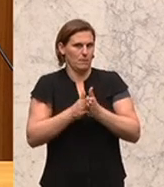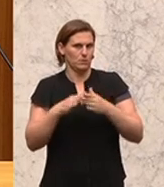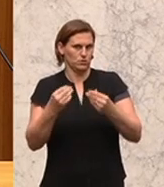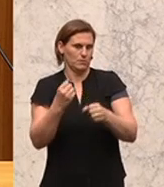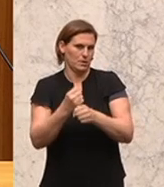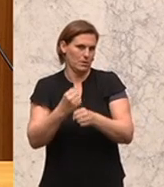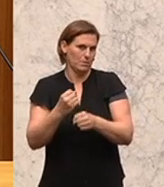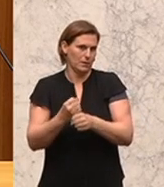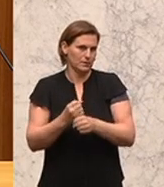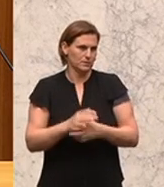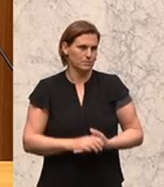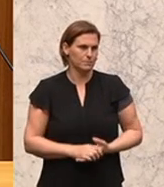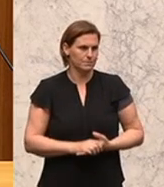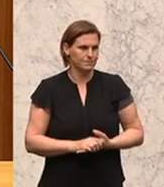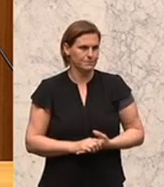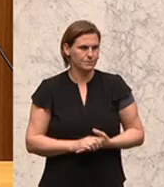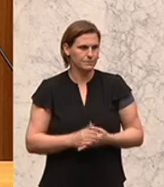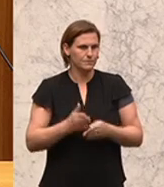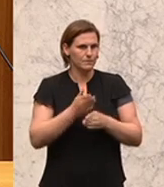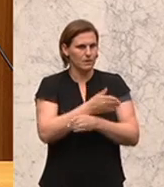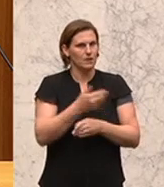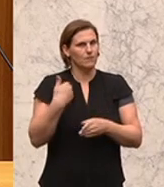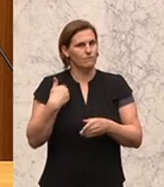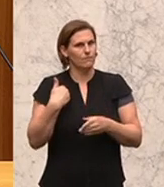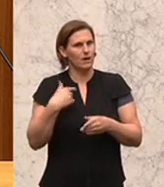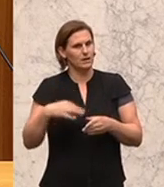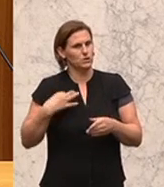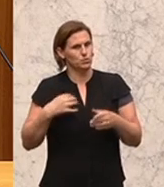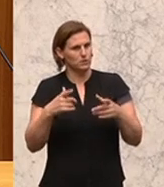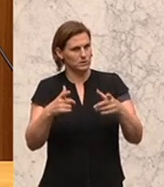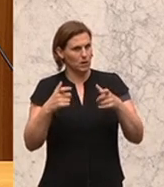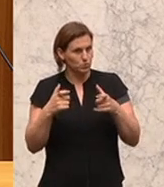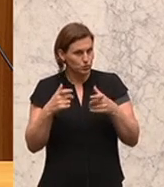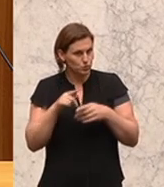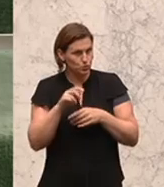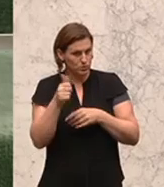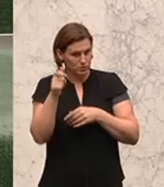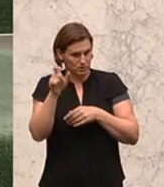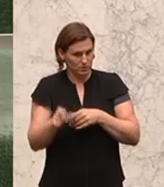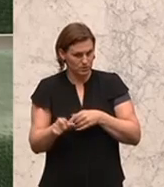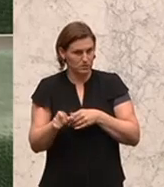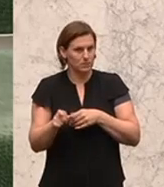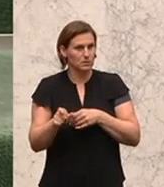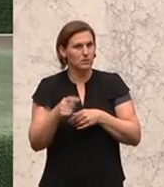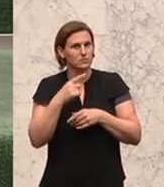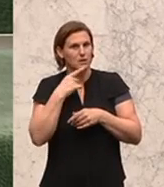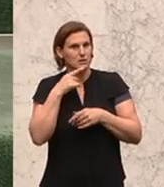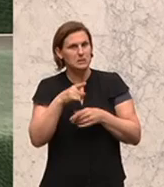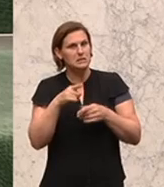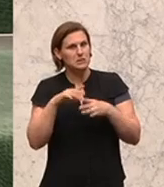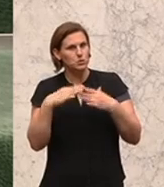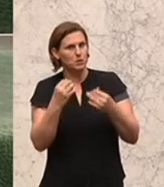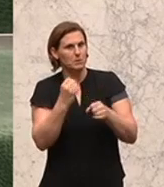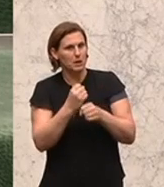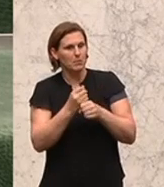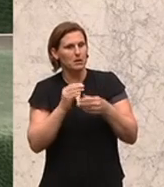Der Herr Dr. Rasinger hat im Gesundheitsausschuss gesagt, er findet, diese Zusammenarbeit funktioniert